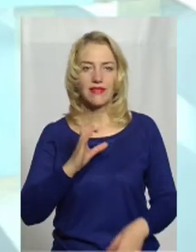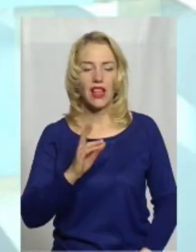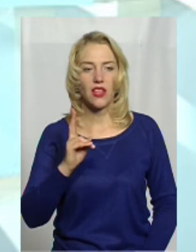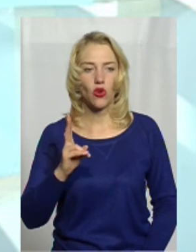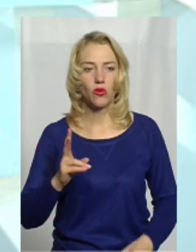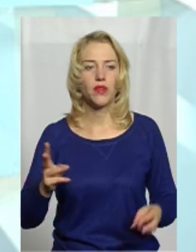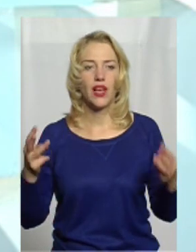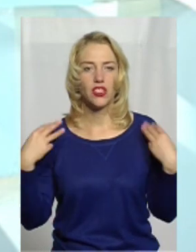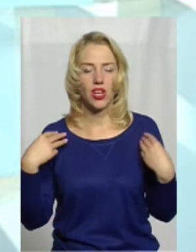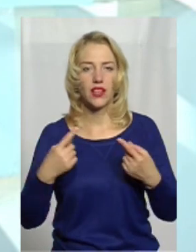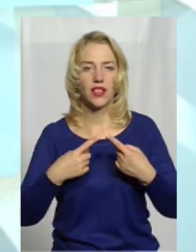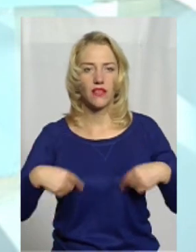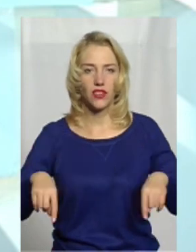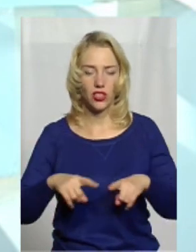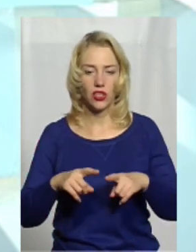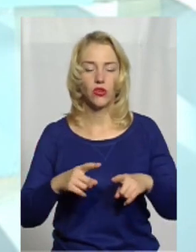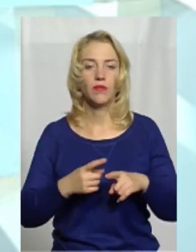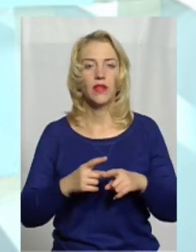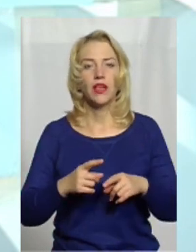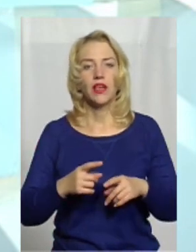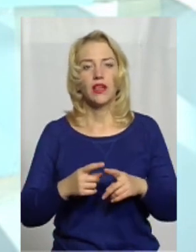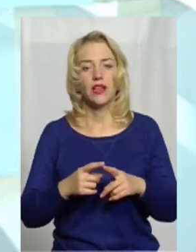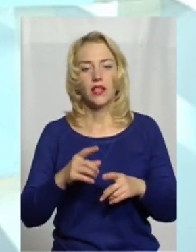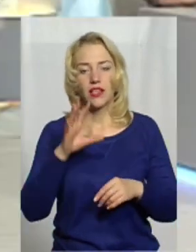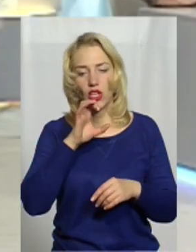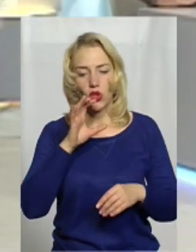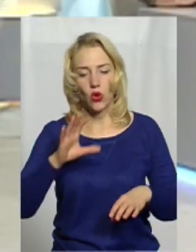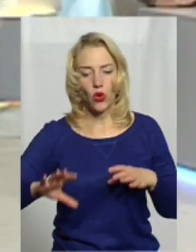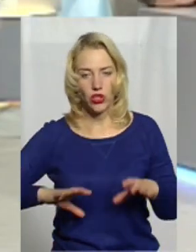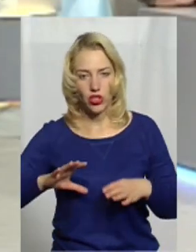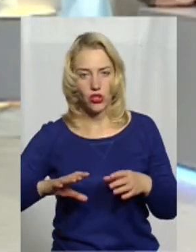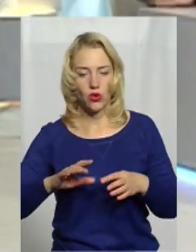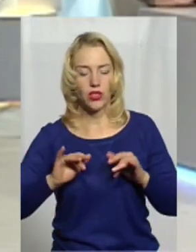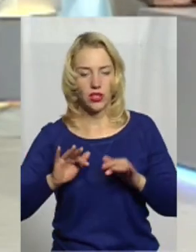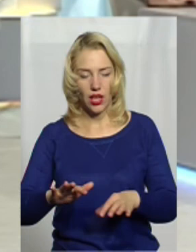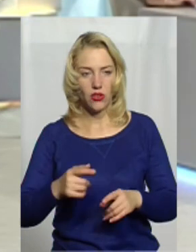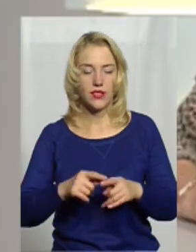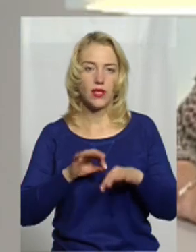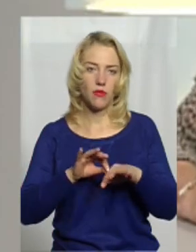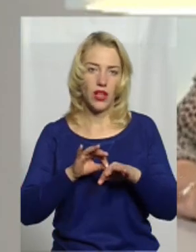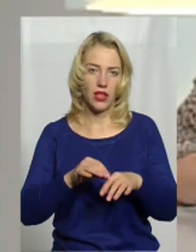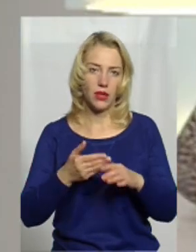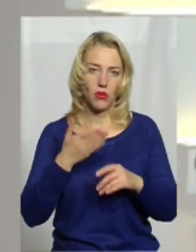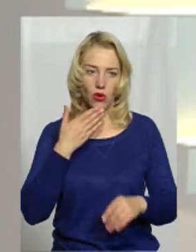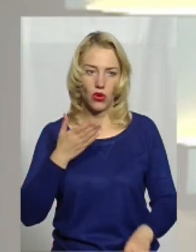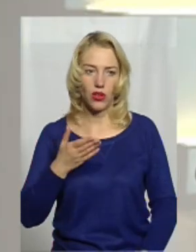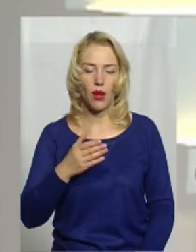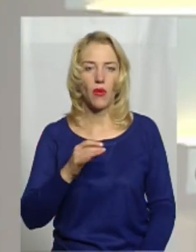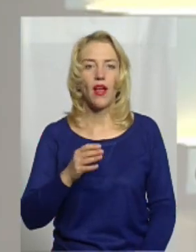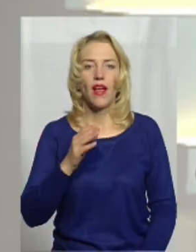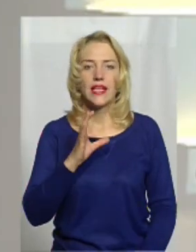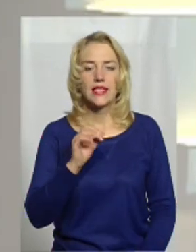начальниця відділу кінологічної діяльності Національної поліції України. Програму вела ведуча Алла Самойленко.